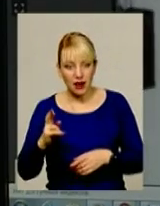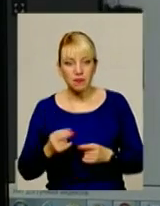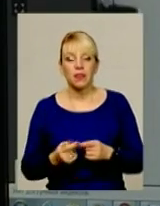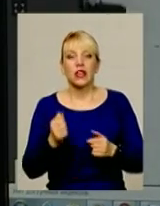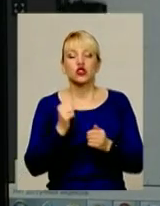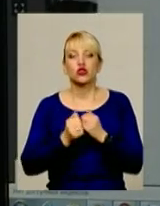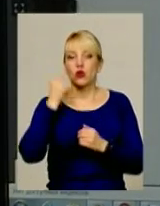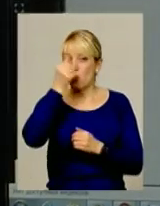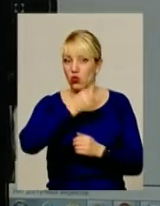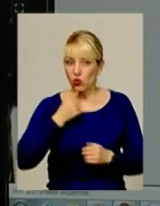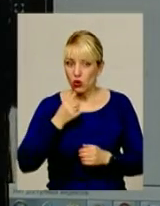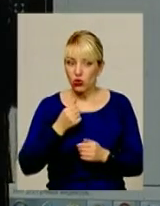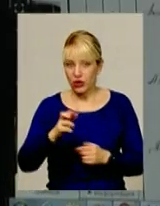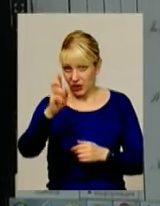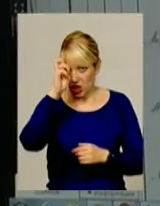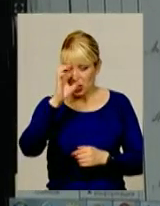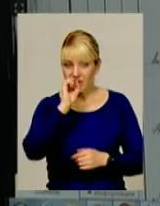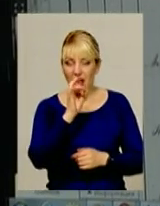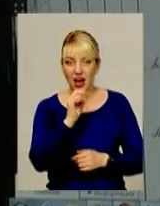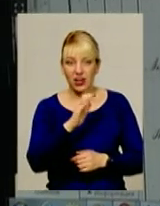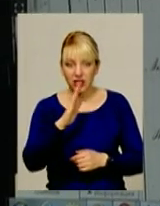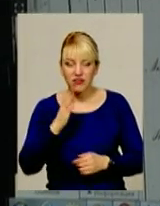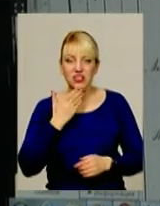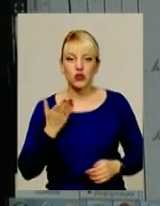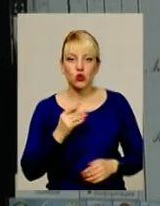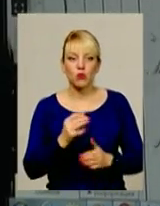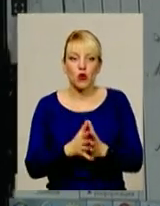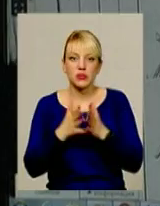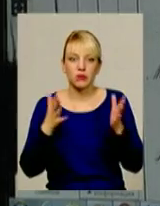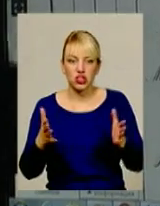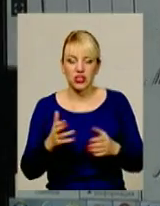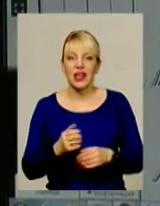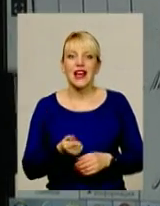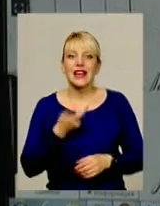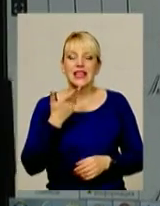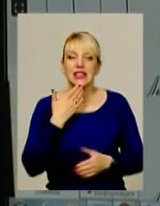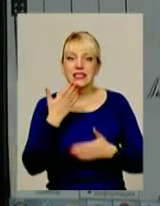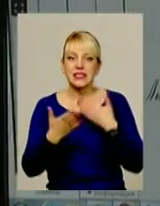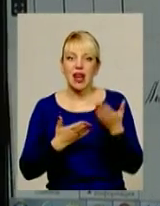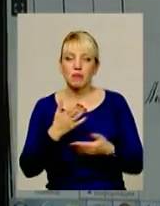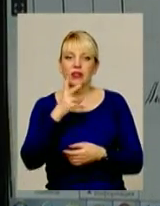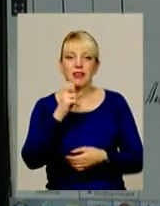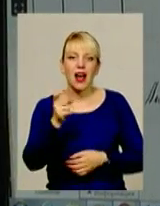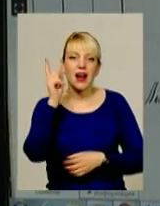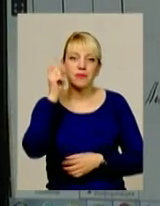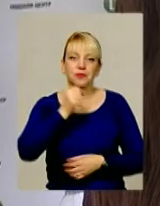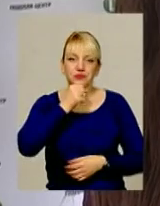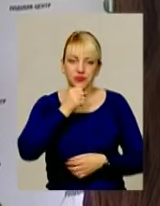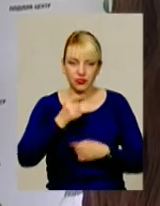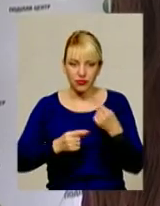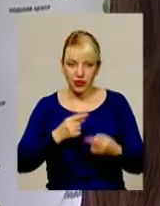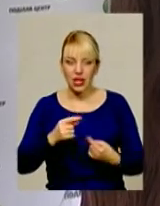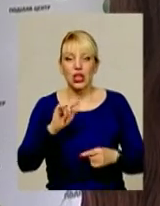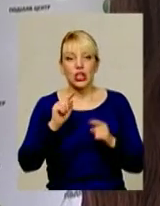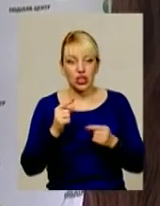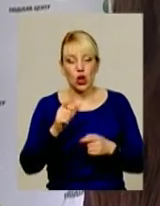державні архіви в Україні звітують про збільшення кількості запитів саме на генеалогічну тематику, запевняє В'ячеслав Воробйов. Тож